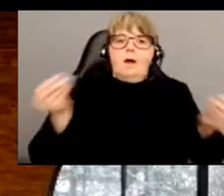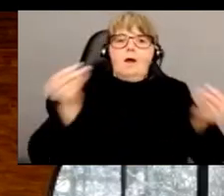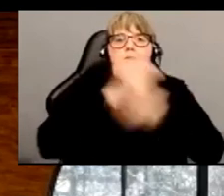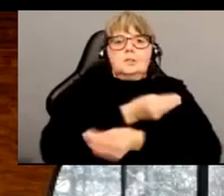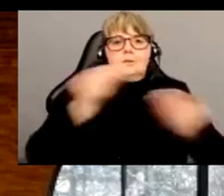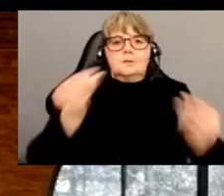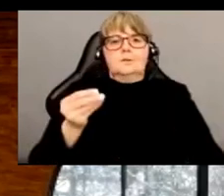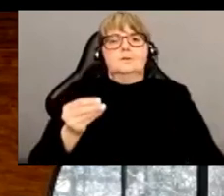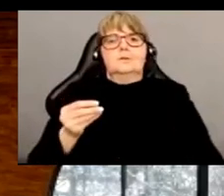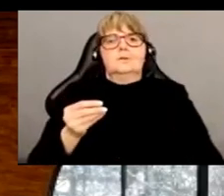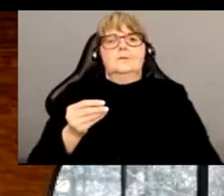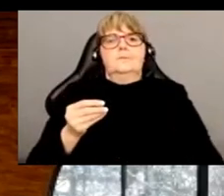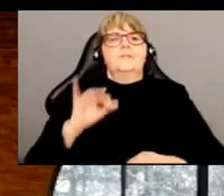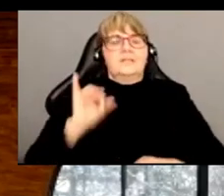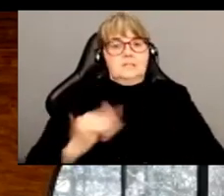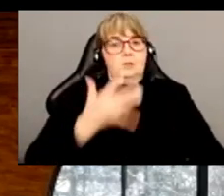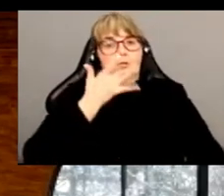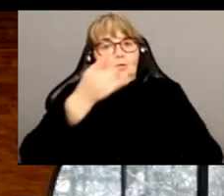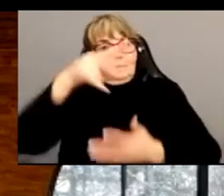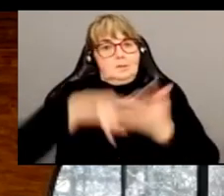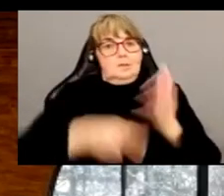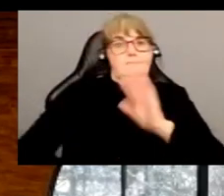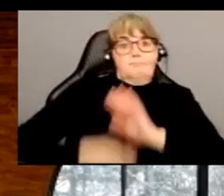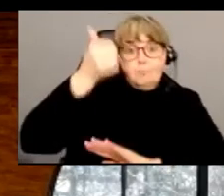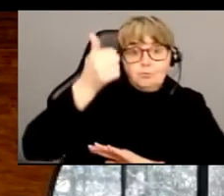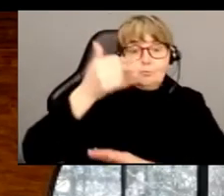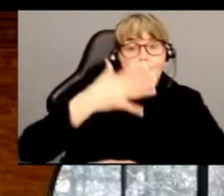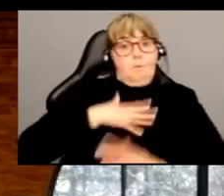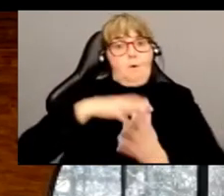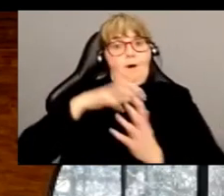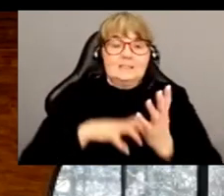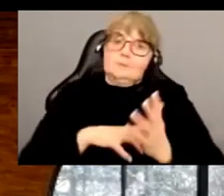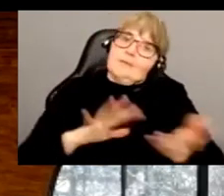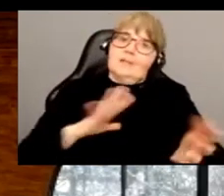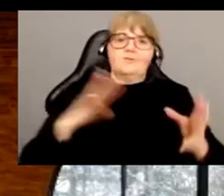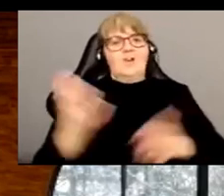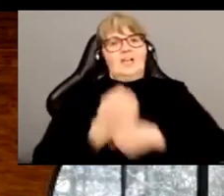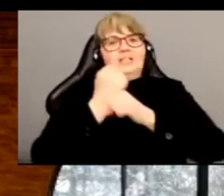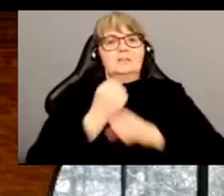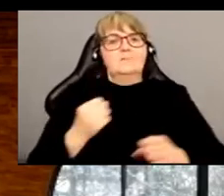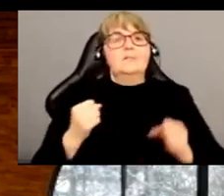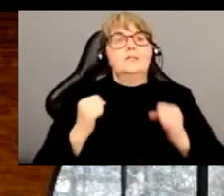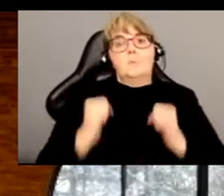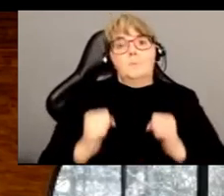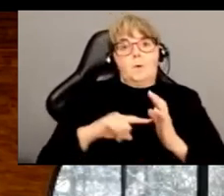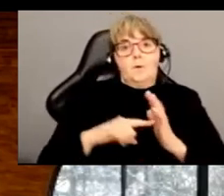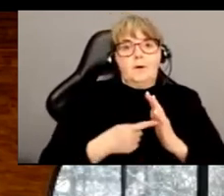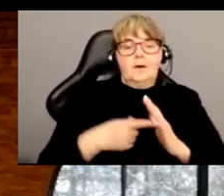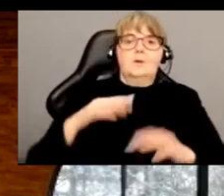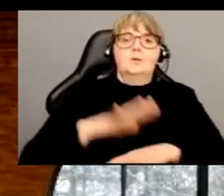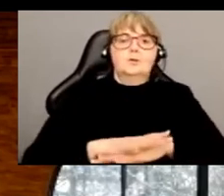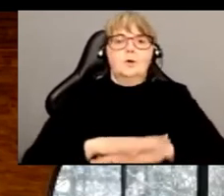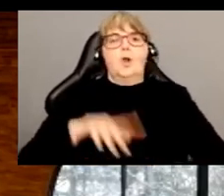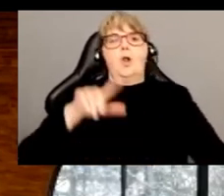Donc, si les personnes lisent mon article et ont envie d'en lire davantage après, je crois que j'aurais réussi. Et une place où vous pourriez commencer, c'est ce livre de